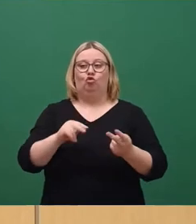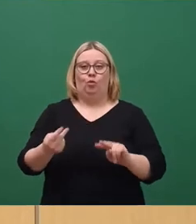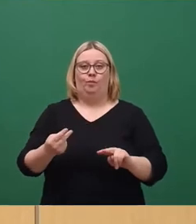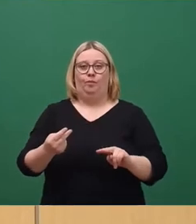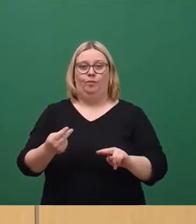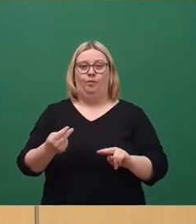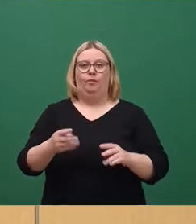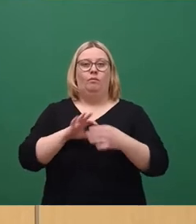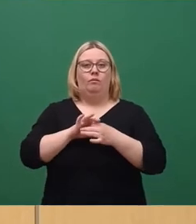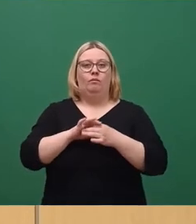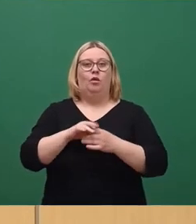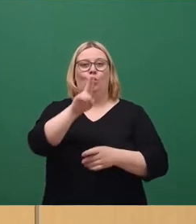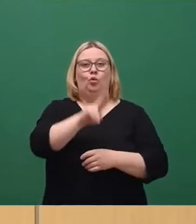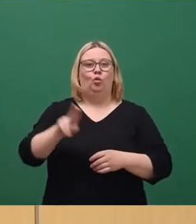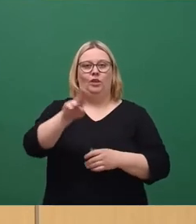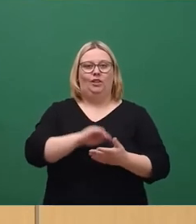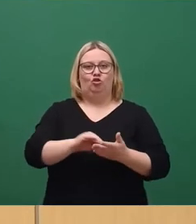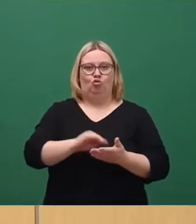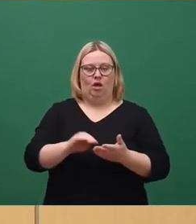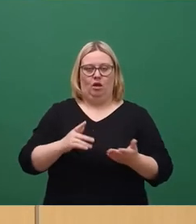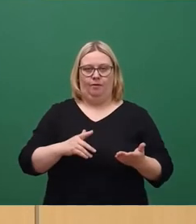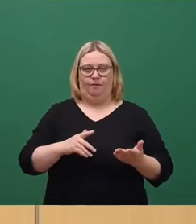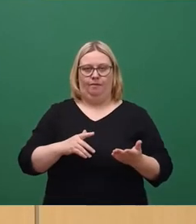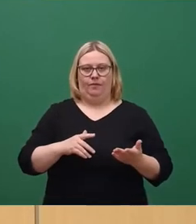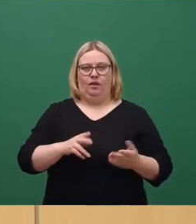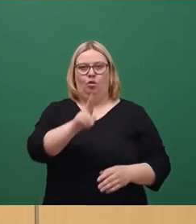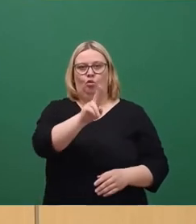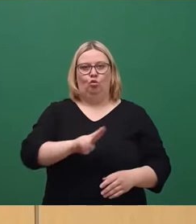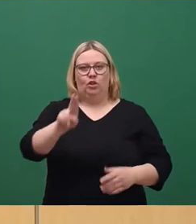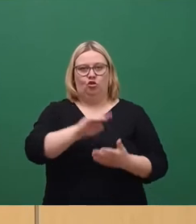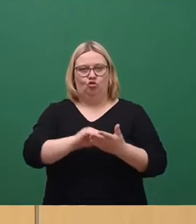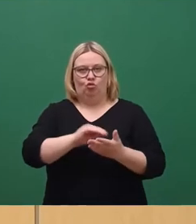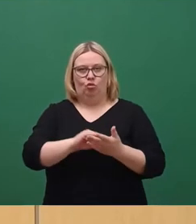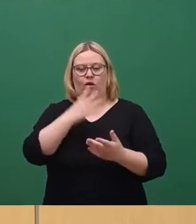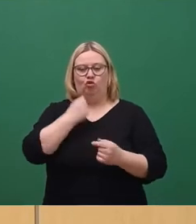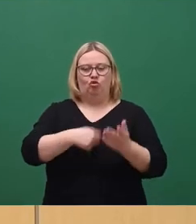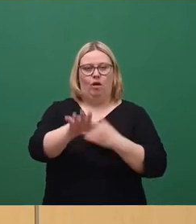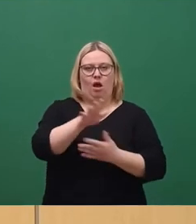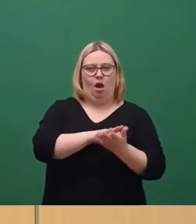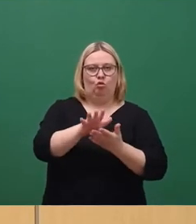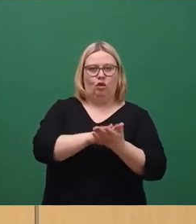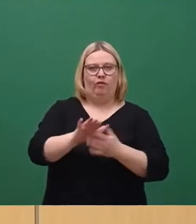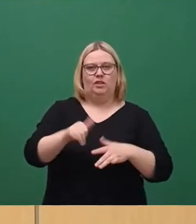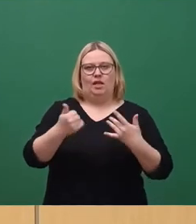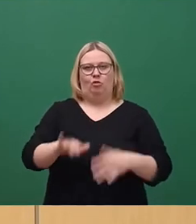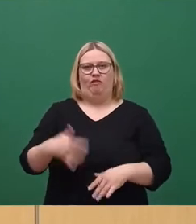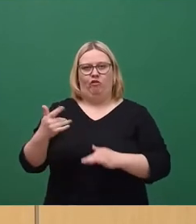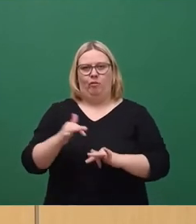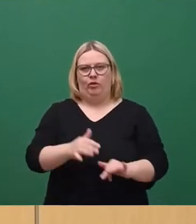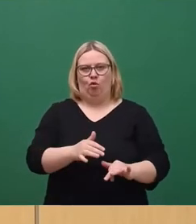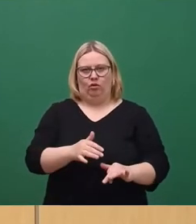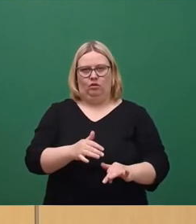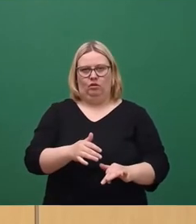zwar geht es uns um die Unischule. Die Unischule will Mehrausgaben von 6,5 Millionen durch diesen